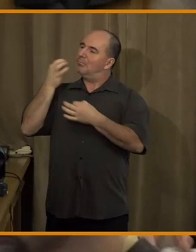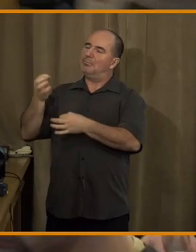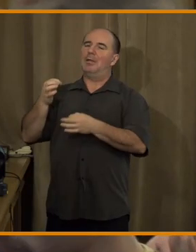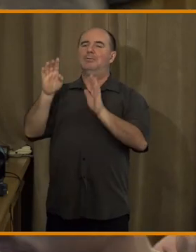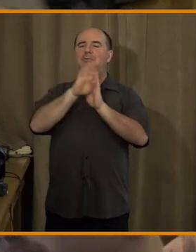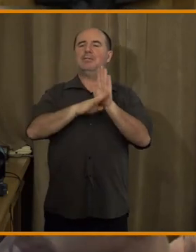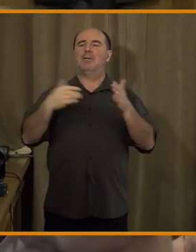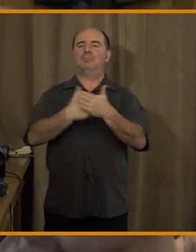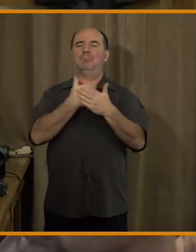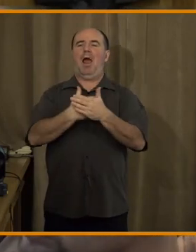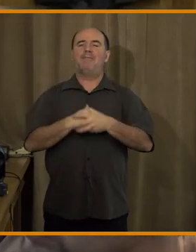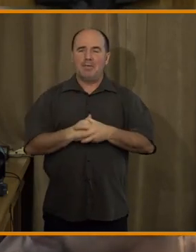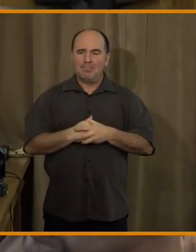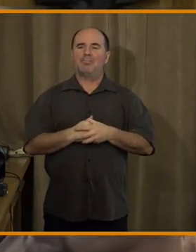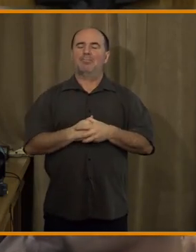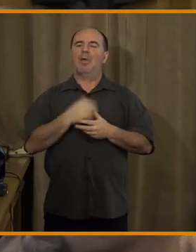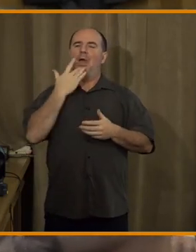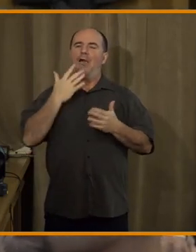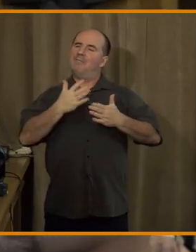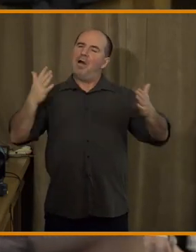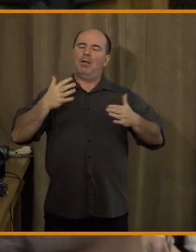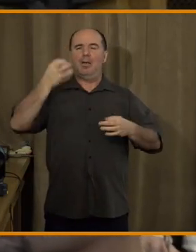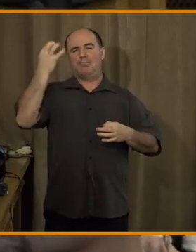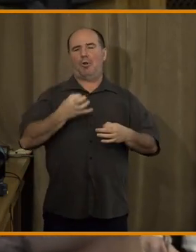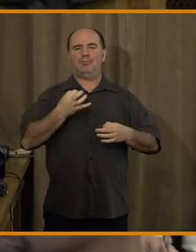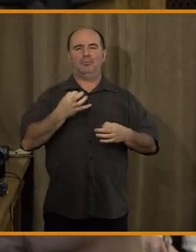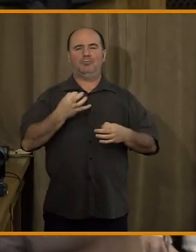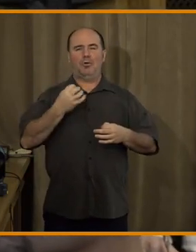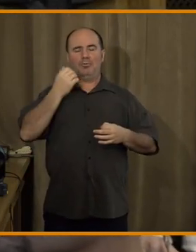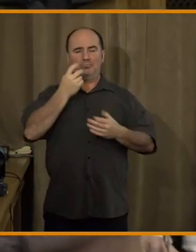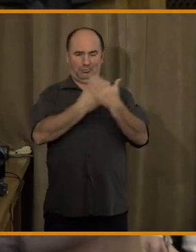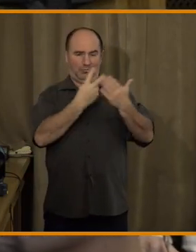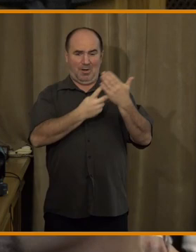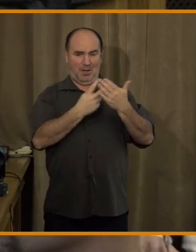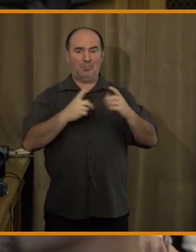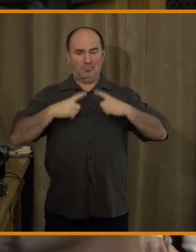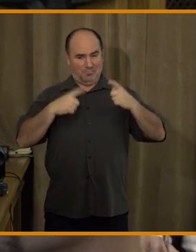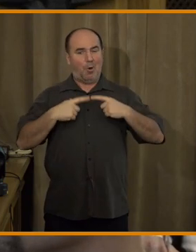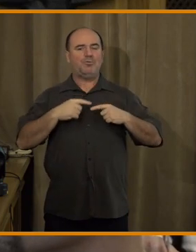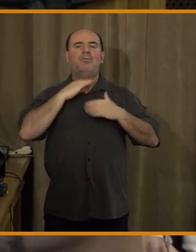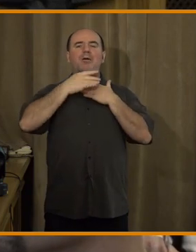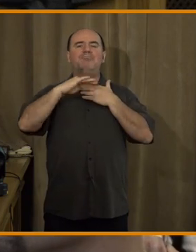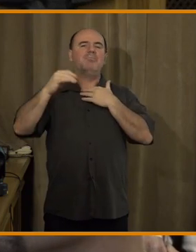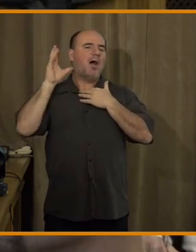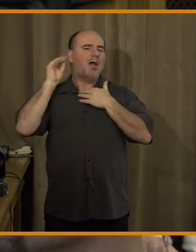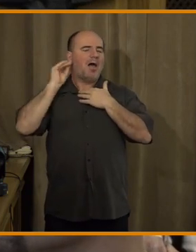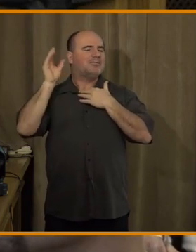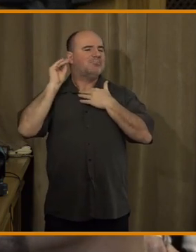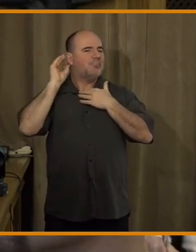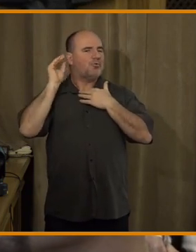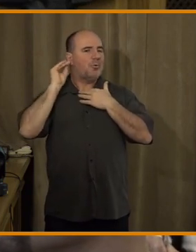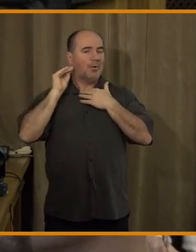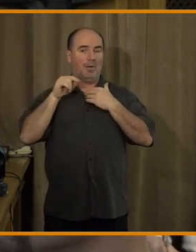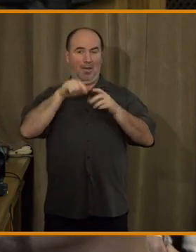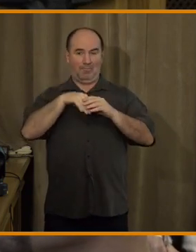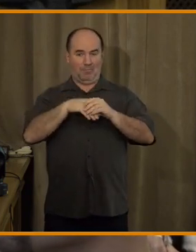Jak velké procento čtenářů využívá tu audioverzi článků a jestli je tam nějaký zásadní rozdíl mezi desktopem a mobilem?